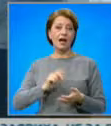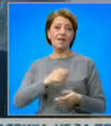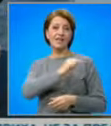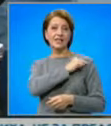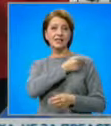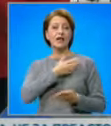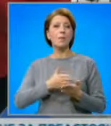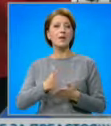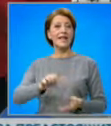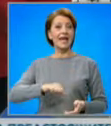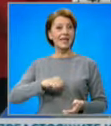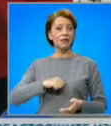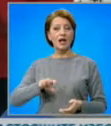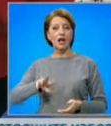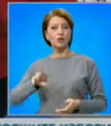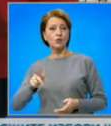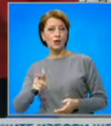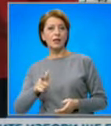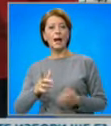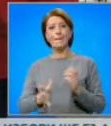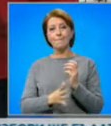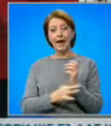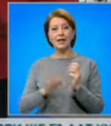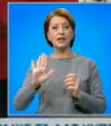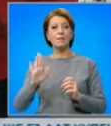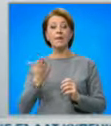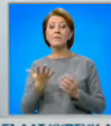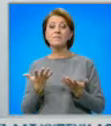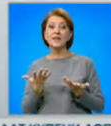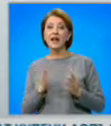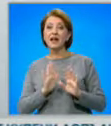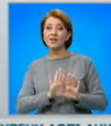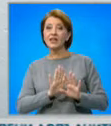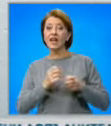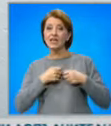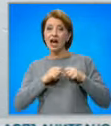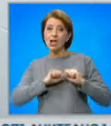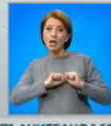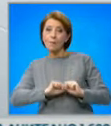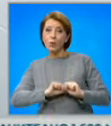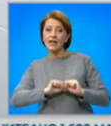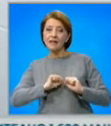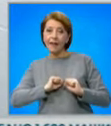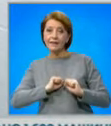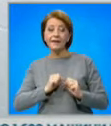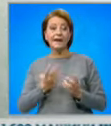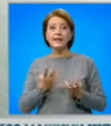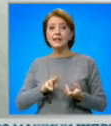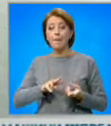през януари, а другите през марти-май. Но какъв е техният имунитет и как се е променил във времето, няма как да установят.